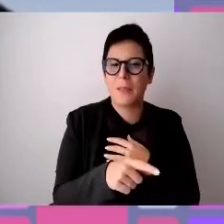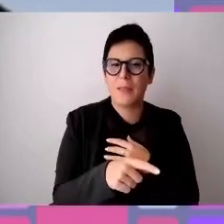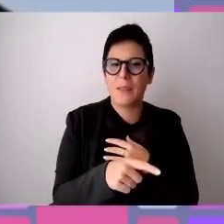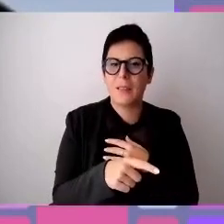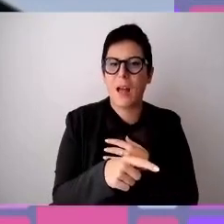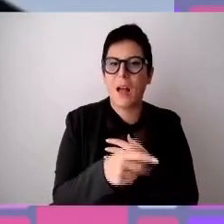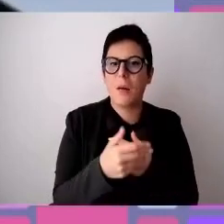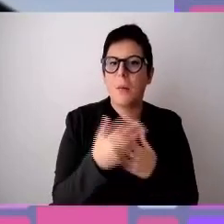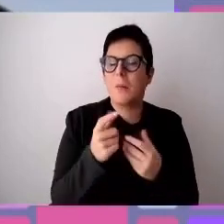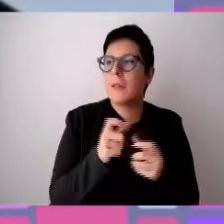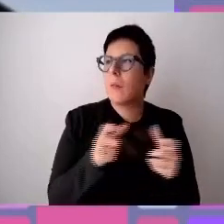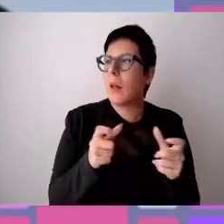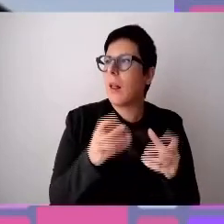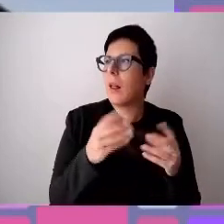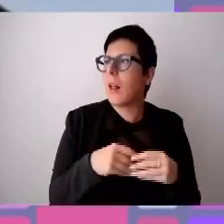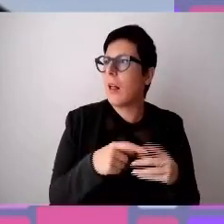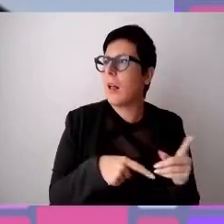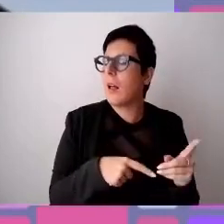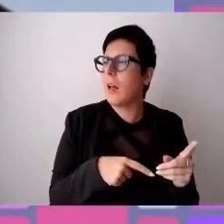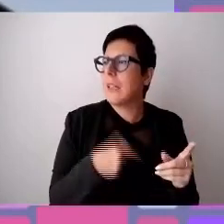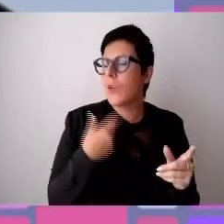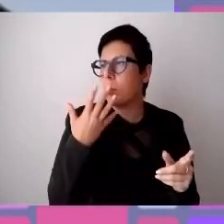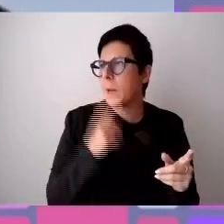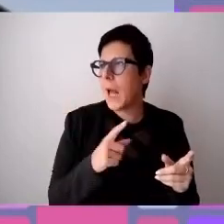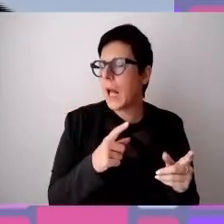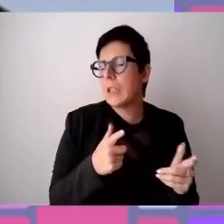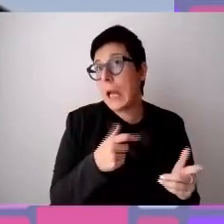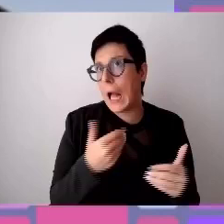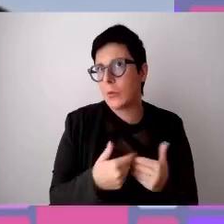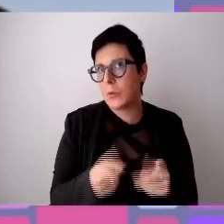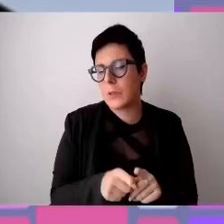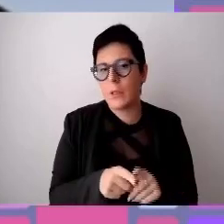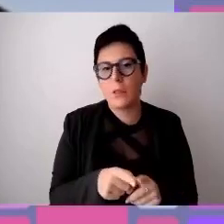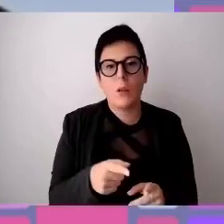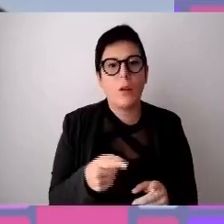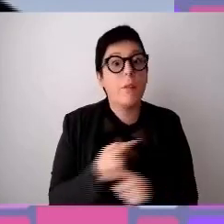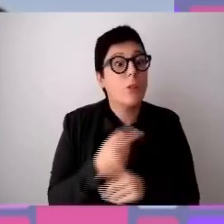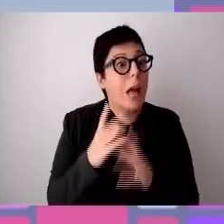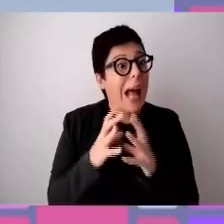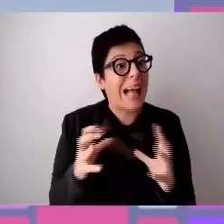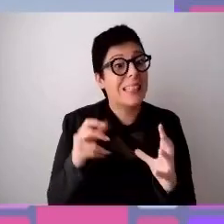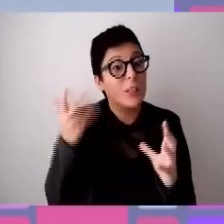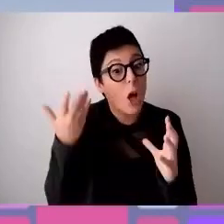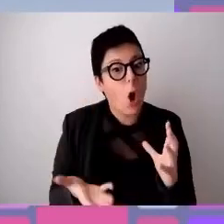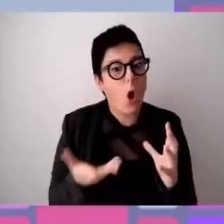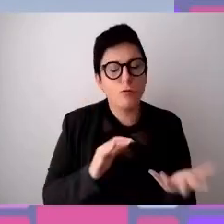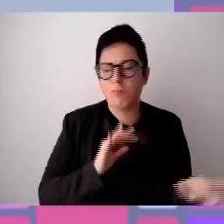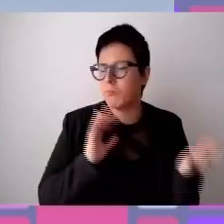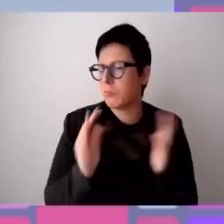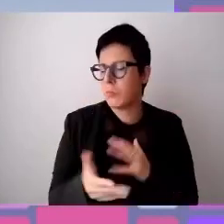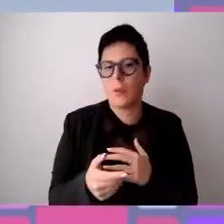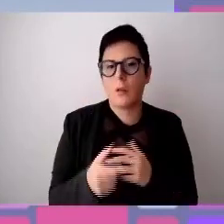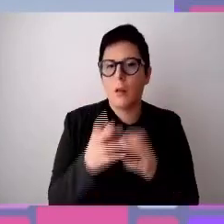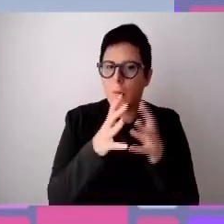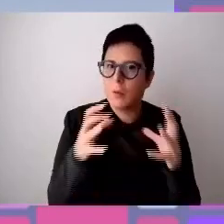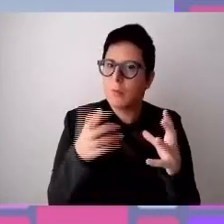organico. Ad oggi abbiamo proprio completamente ribaltato il paradigma. Le aziende sono molto, molto, molto propense ad inserire persone